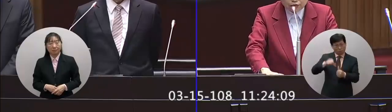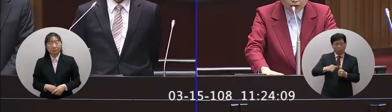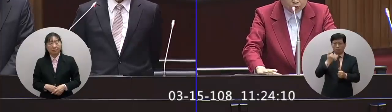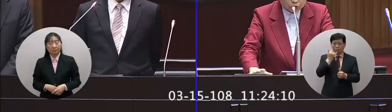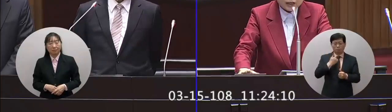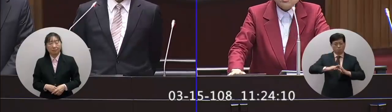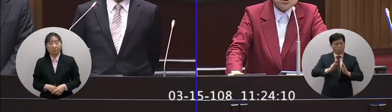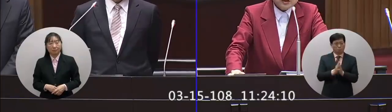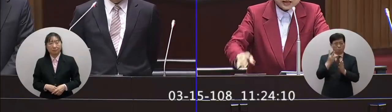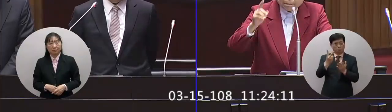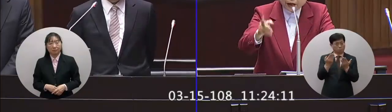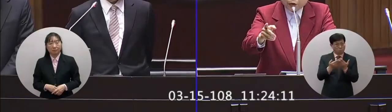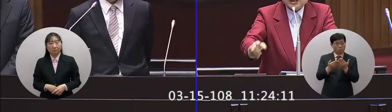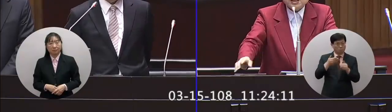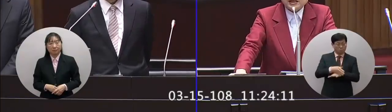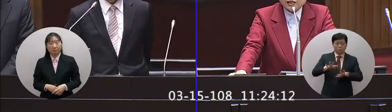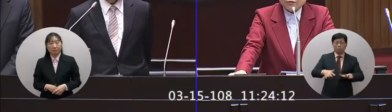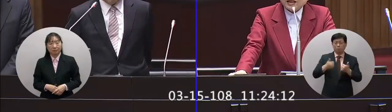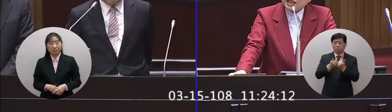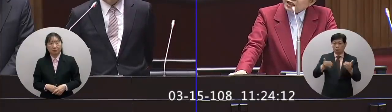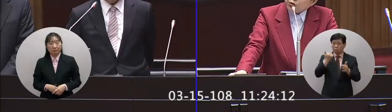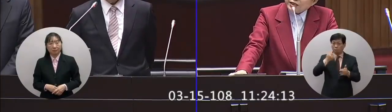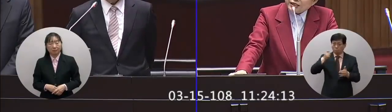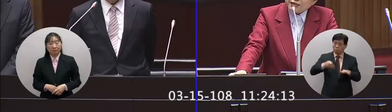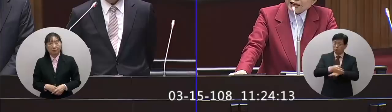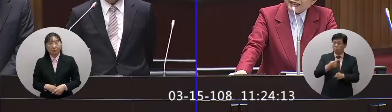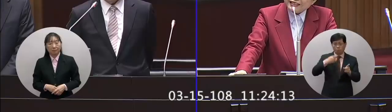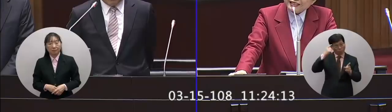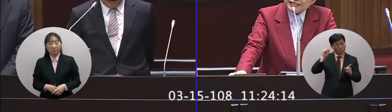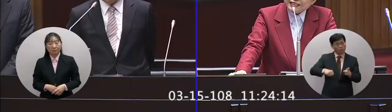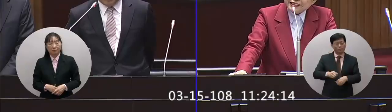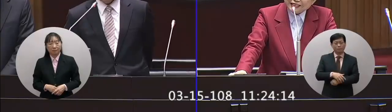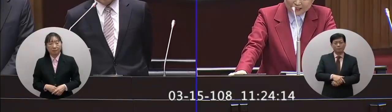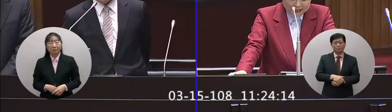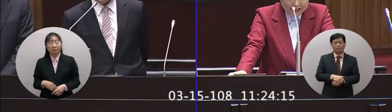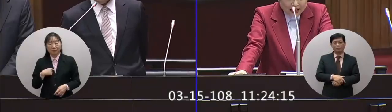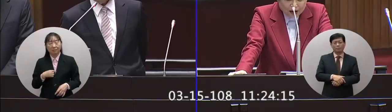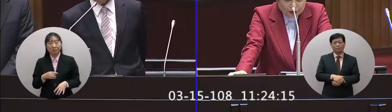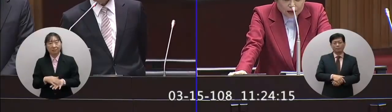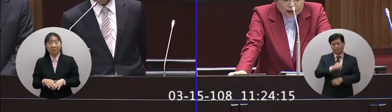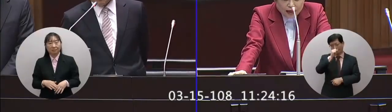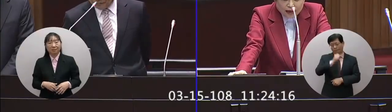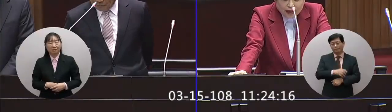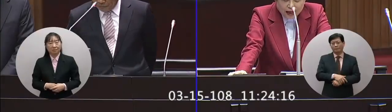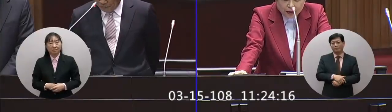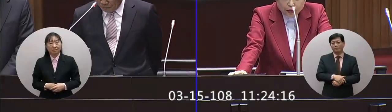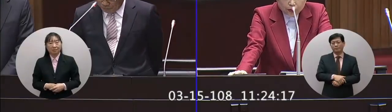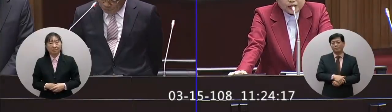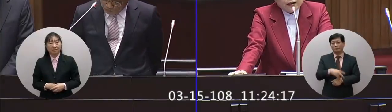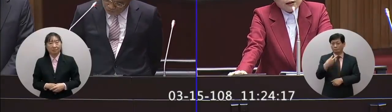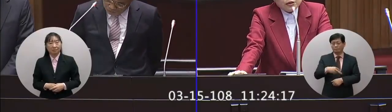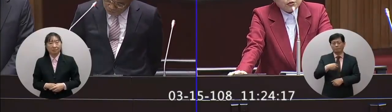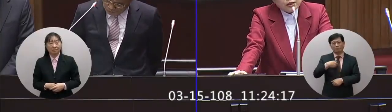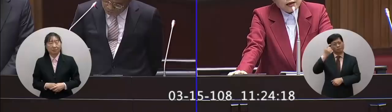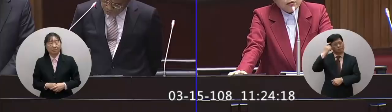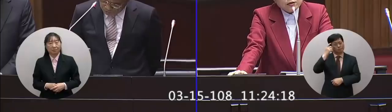夠盡速禁服惡毒加速在本會期完成立法你樂觀其成嗎我們樂觀其成好那還有